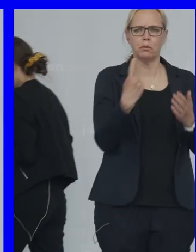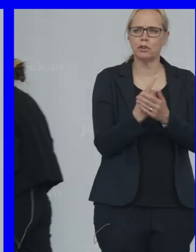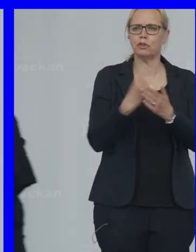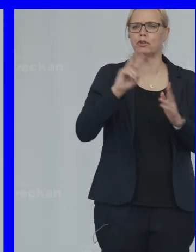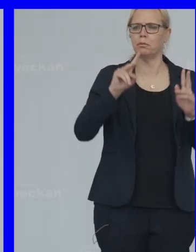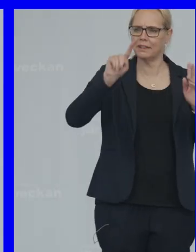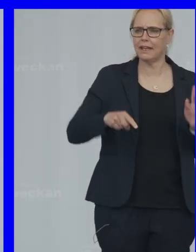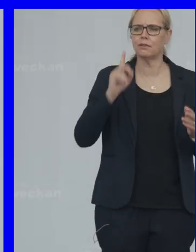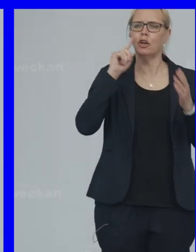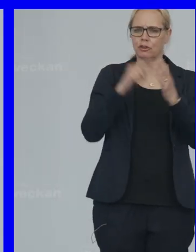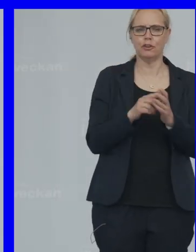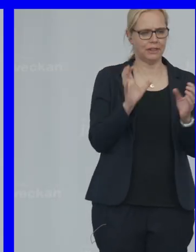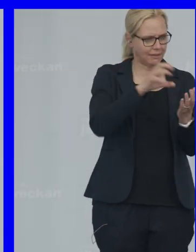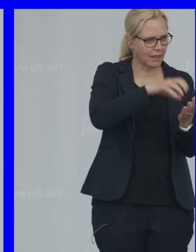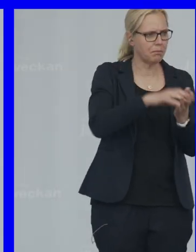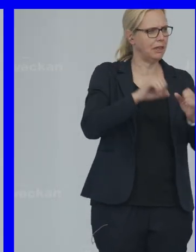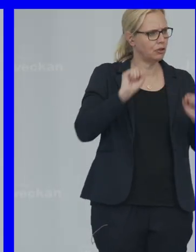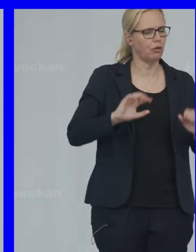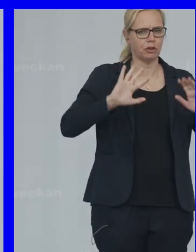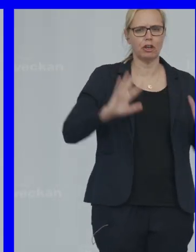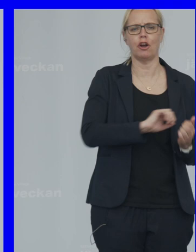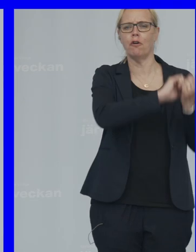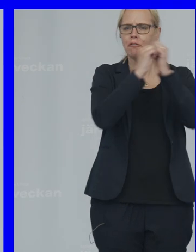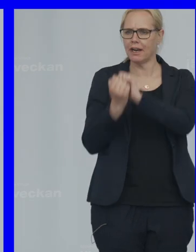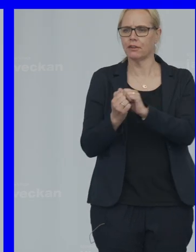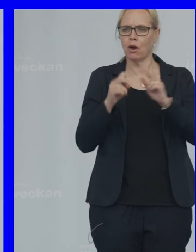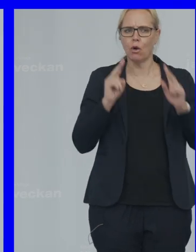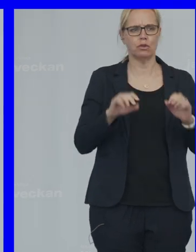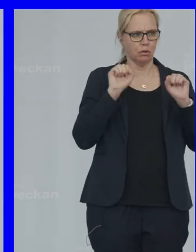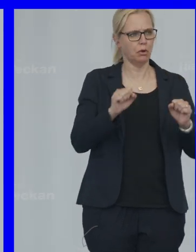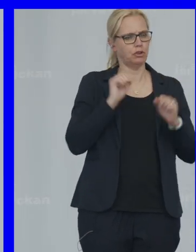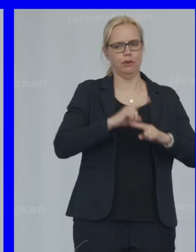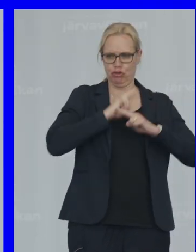att ett samhälle Som ska klara Att ställa om Också måste vara tryggt